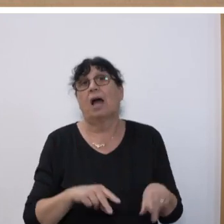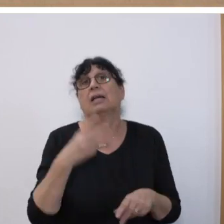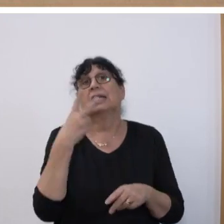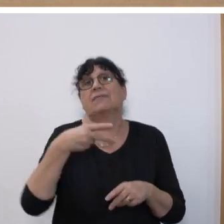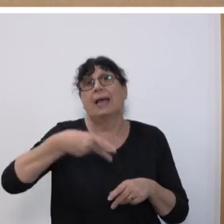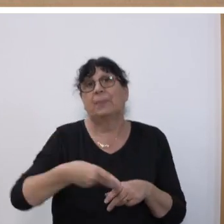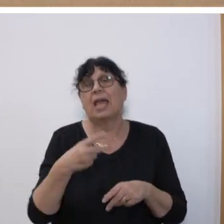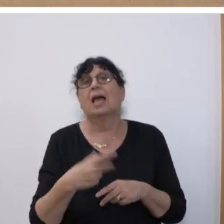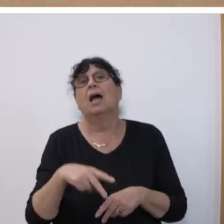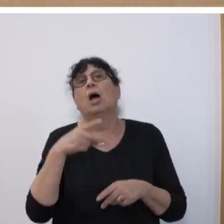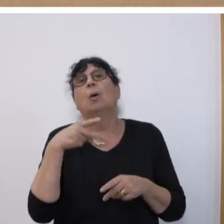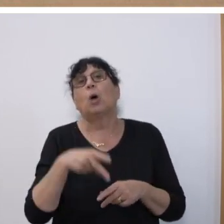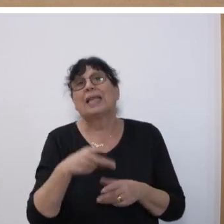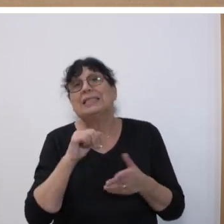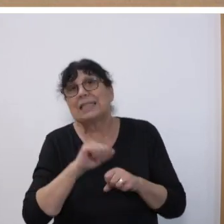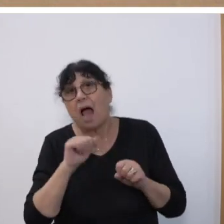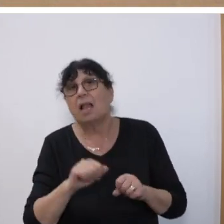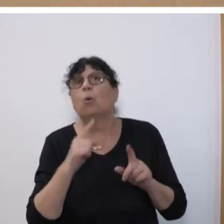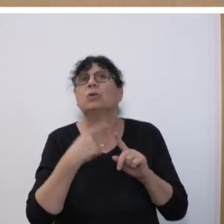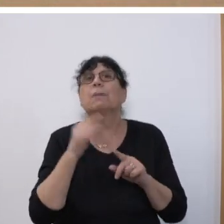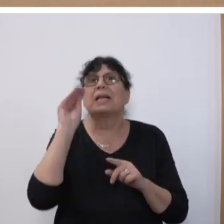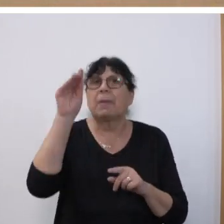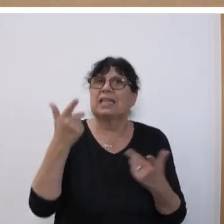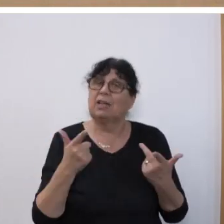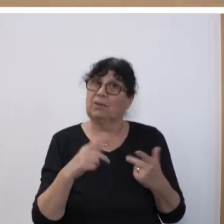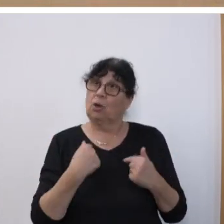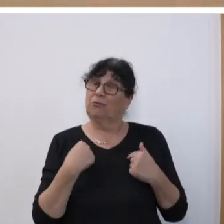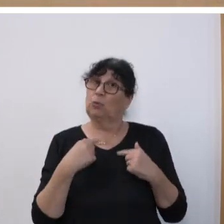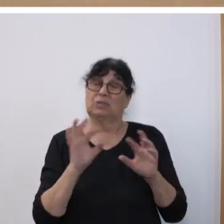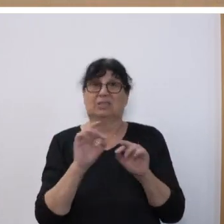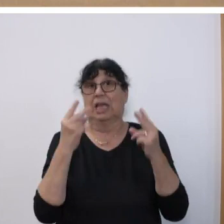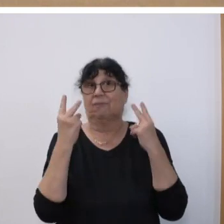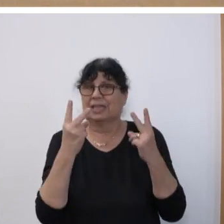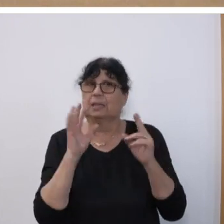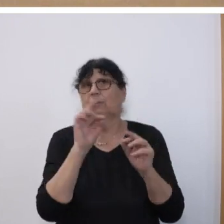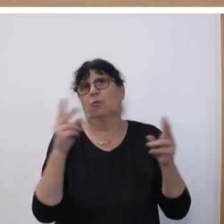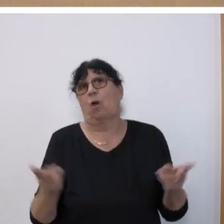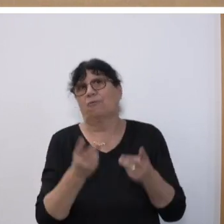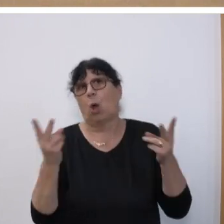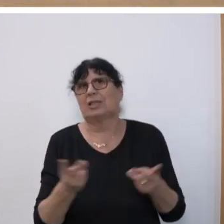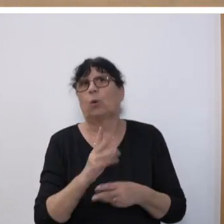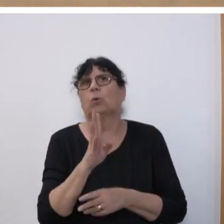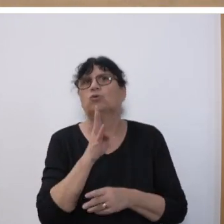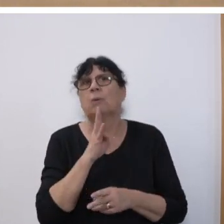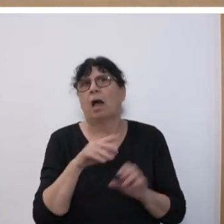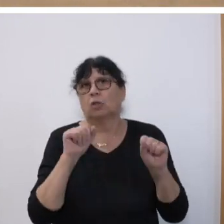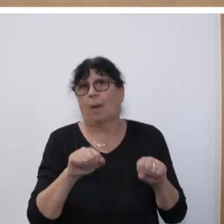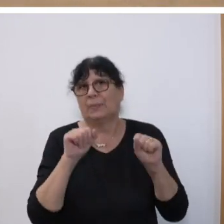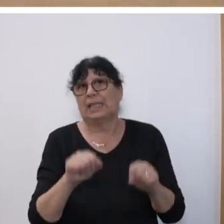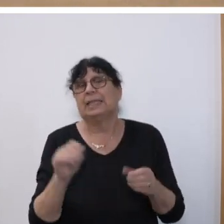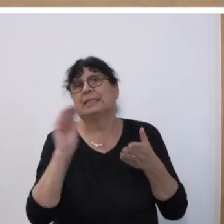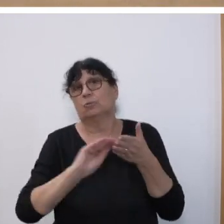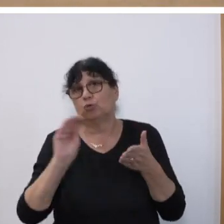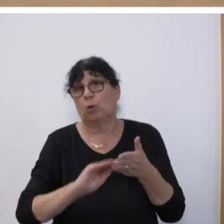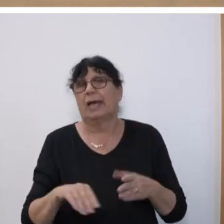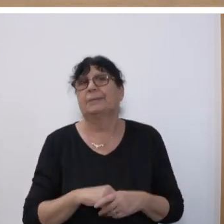Potenzial und Perspektive, das für uns eine unabdingbare Voraussetzung auch für die Förderung im Bereich der Sprachkompetenzen der Schülerinnen und Schüler